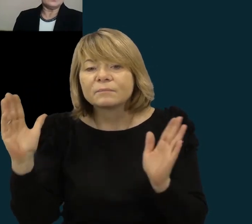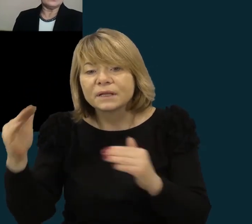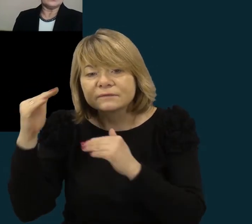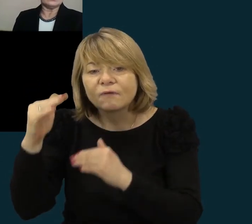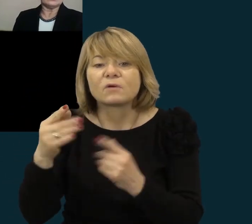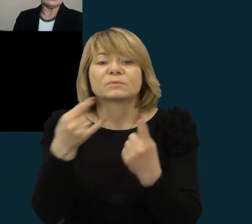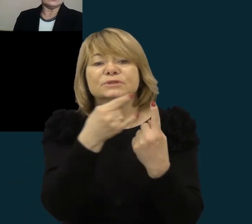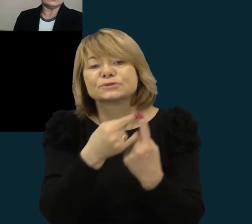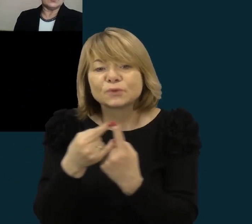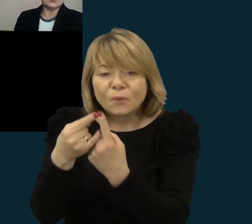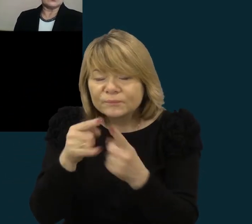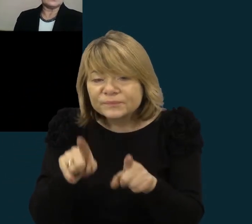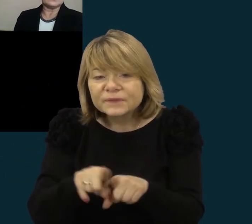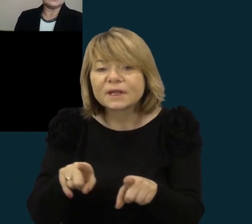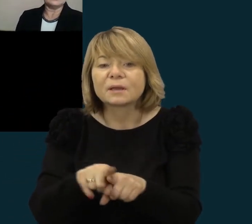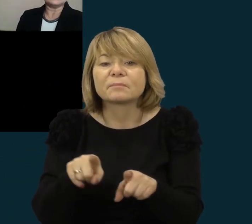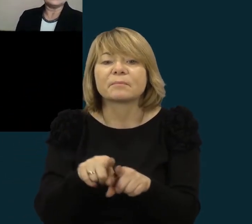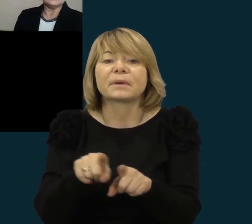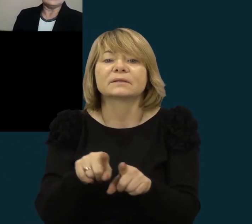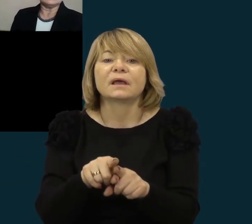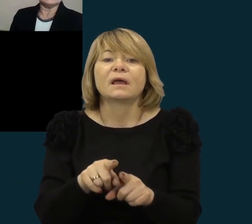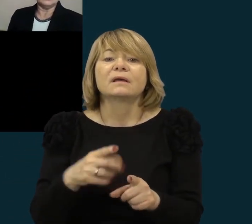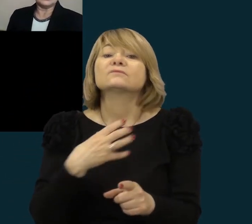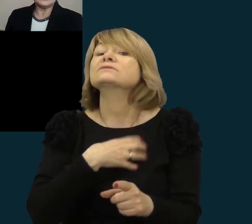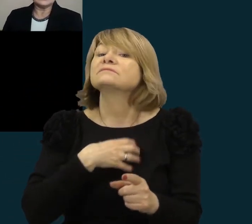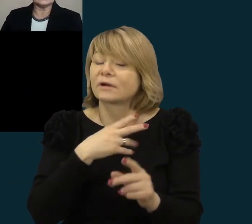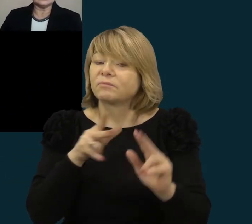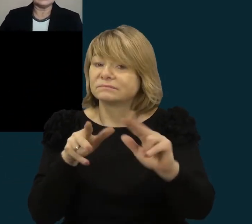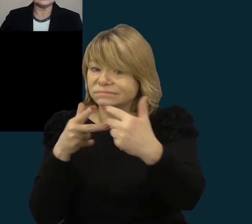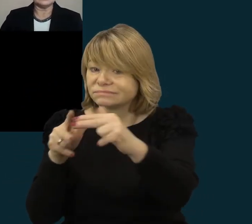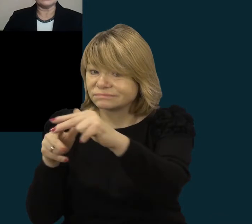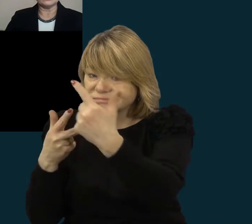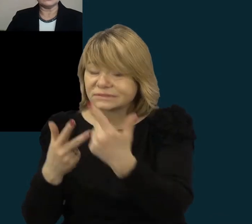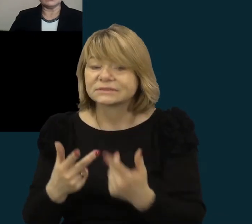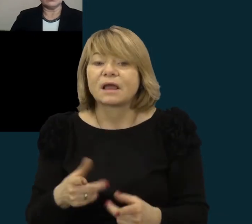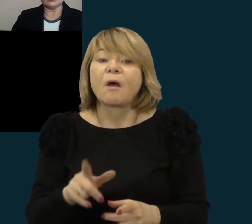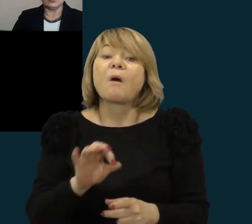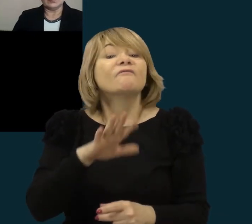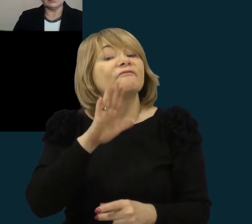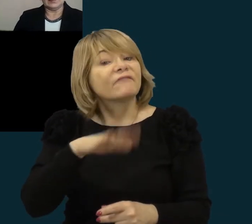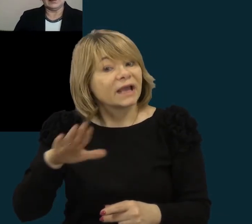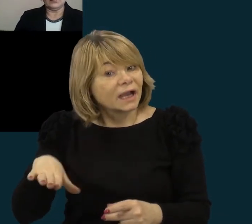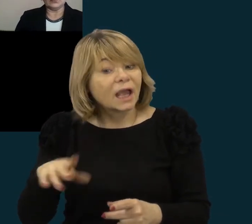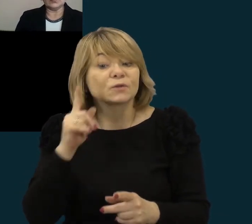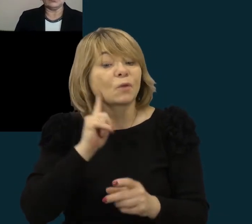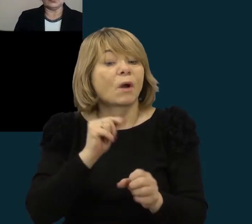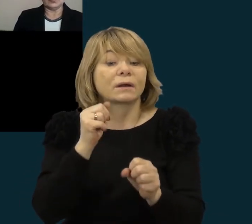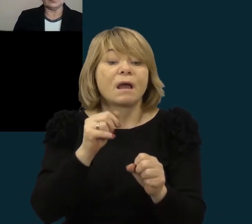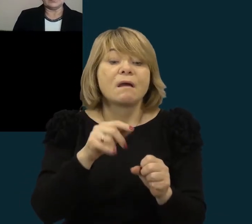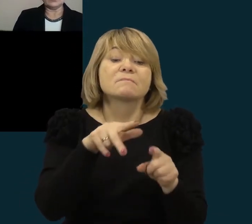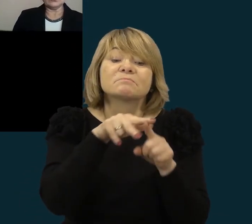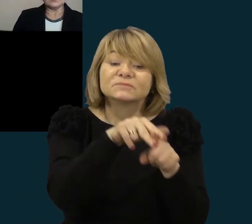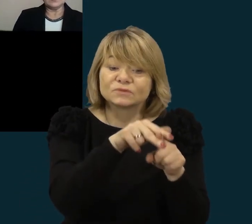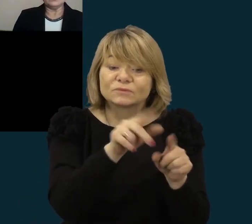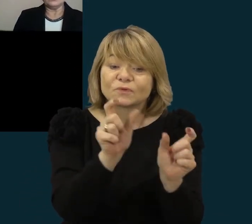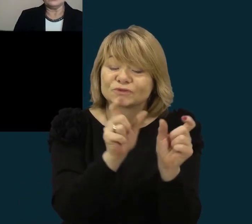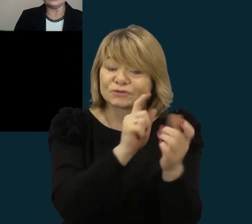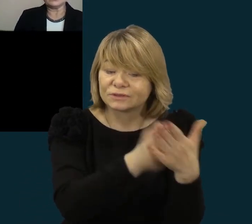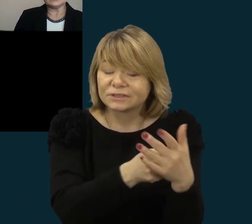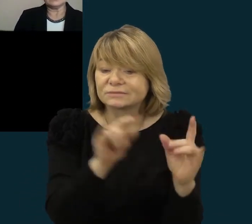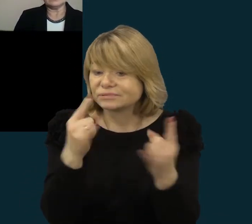platformą, video susitikimams, mokiniai atlikdami užduotis turėjo turėti telefonų suvoto aparatus,